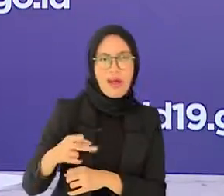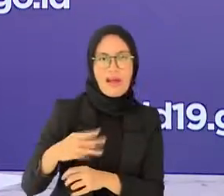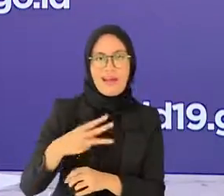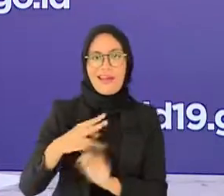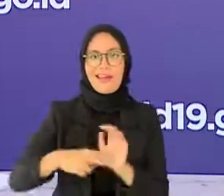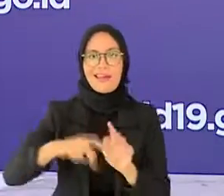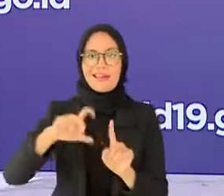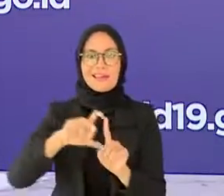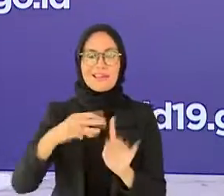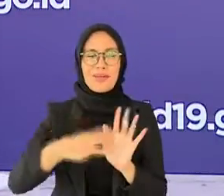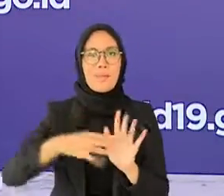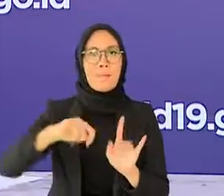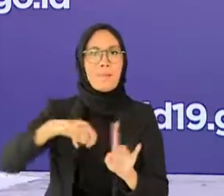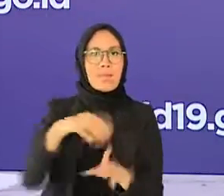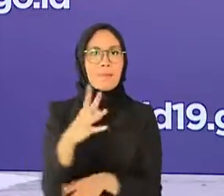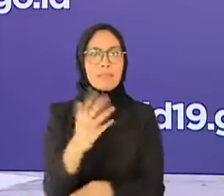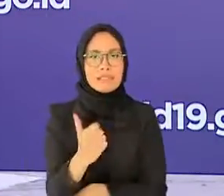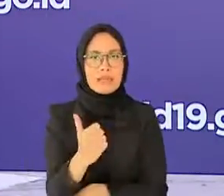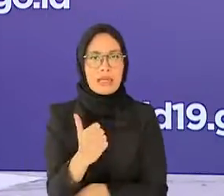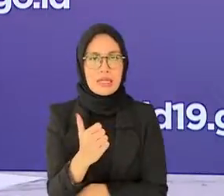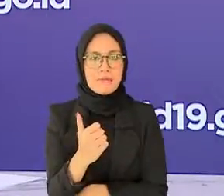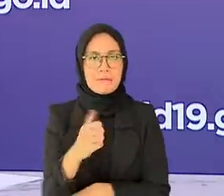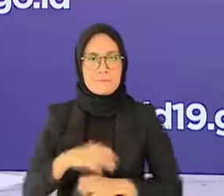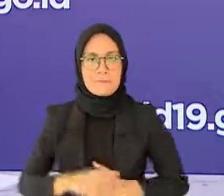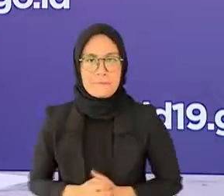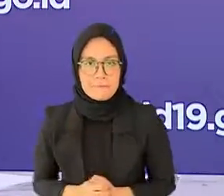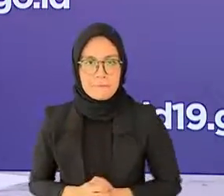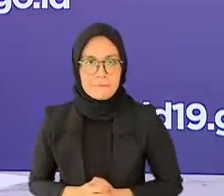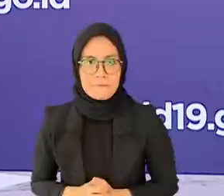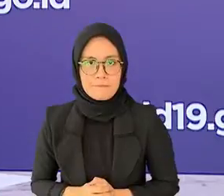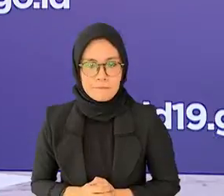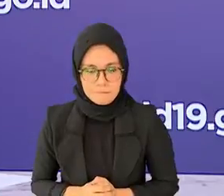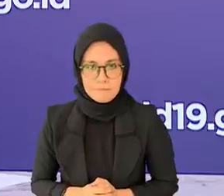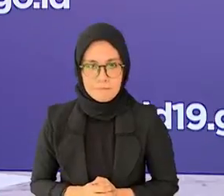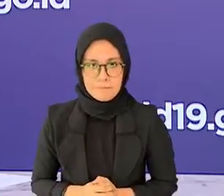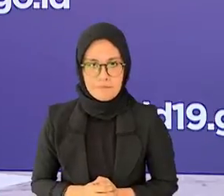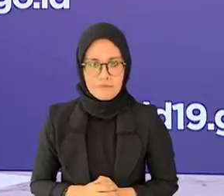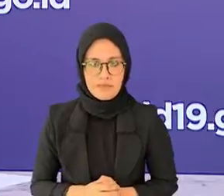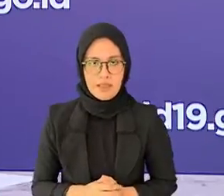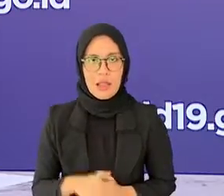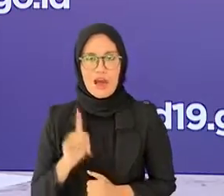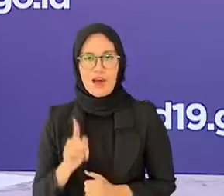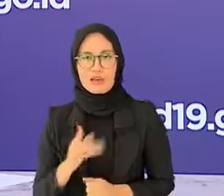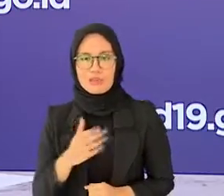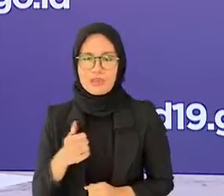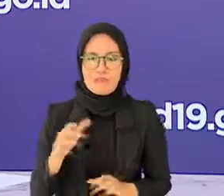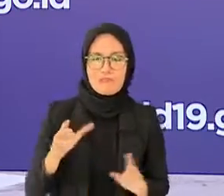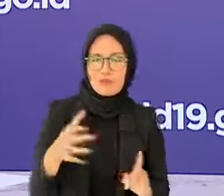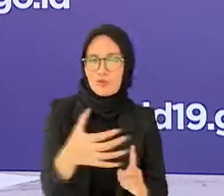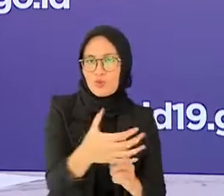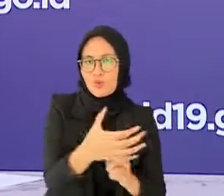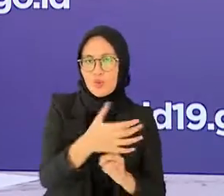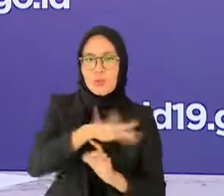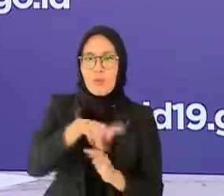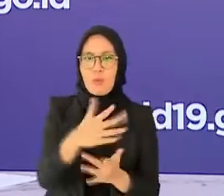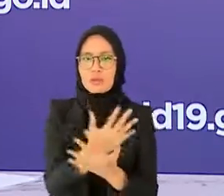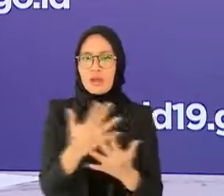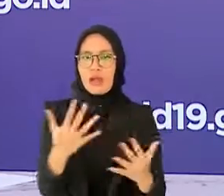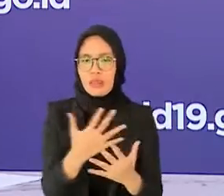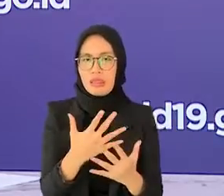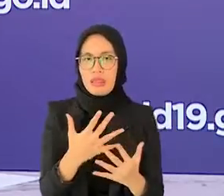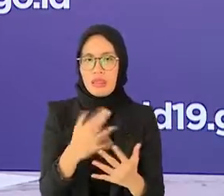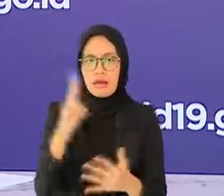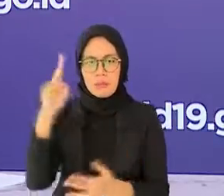sebagai bentuk kontribusi penanganan COVID-19 di lingkungan global dan perlindungan masyarakat Indonesia maka